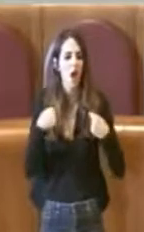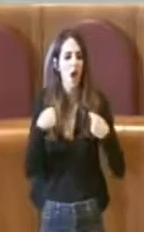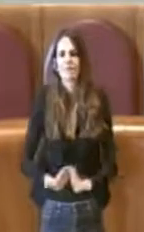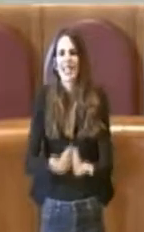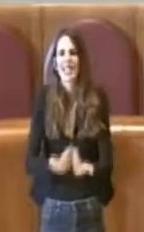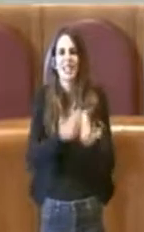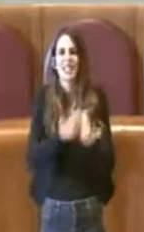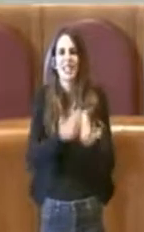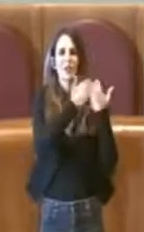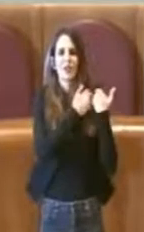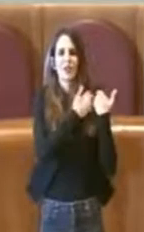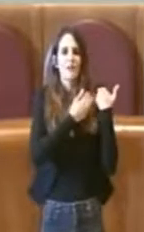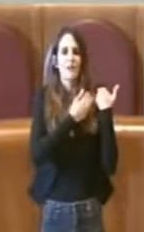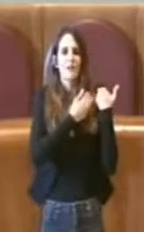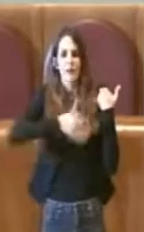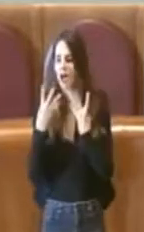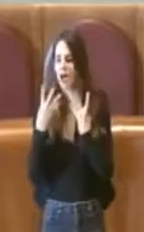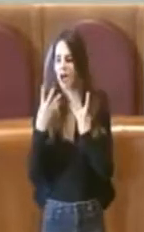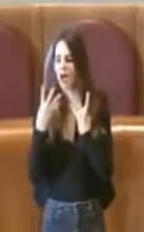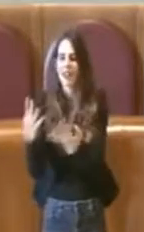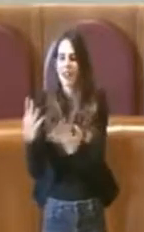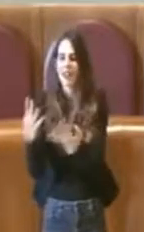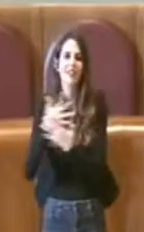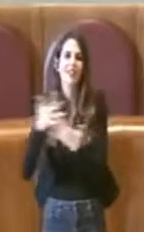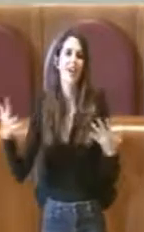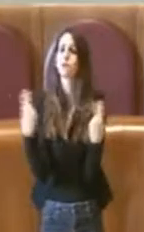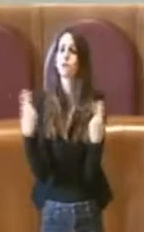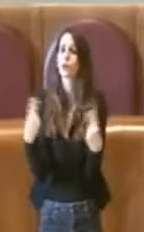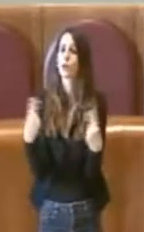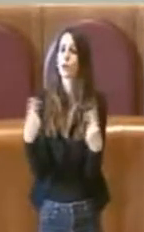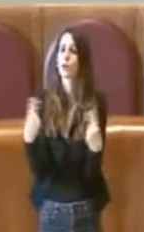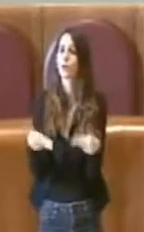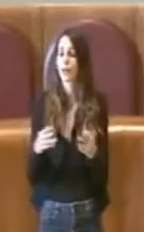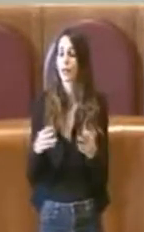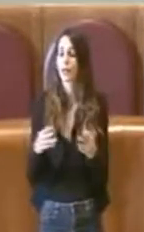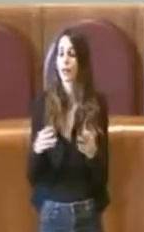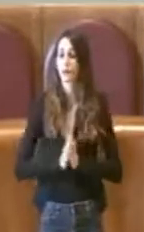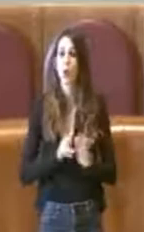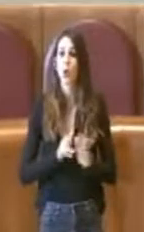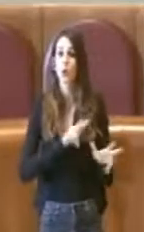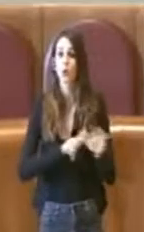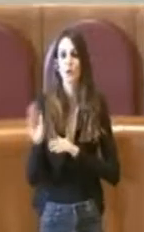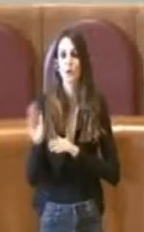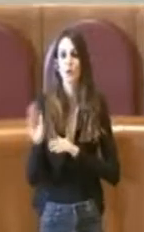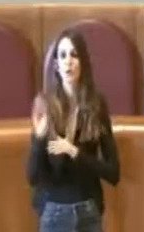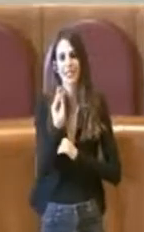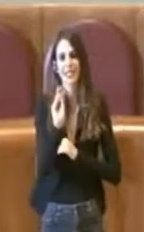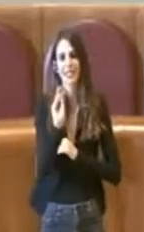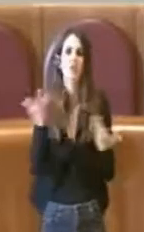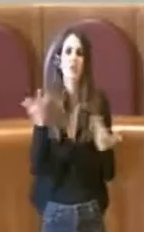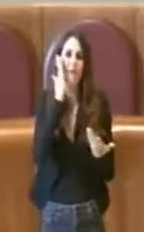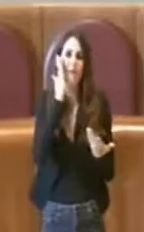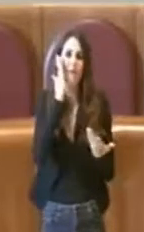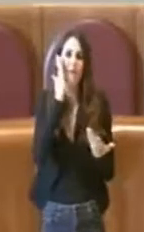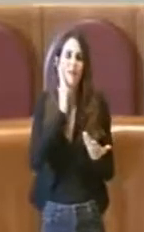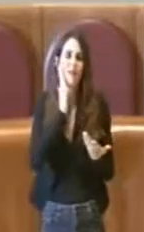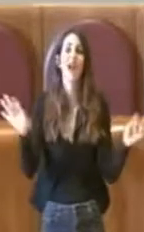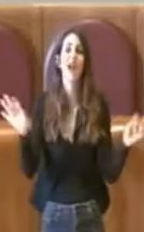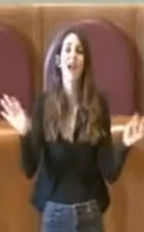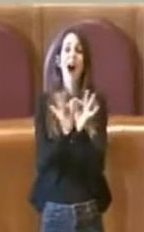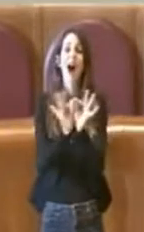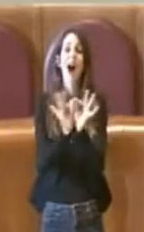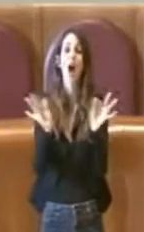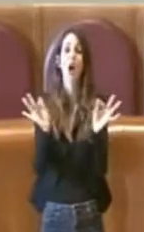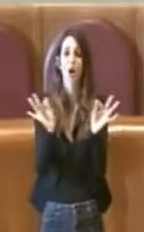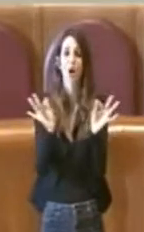aree verdi così grandi e quindi chiese di trovare un accordo anche con i proponenti in